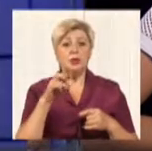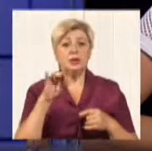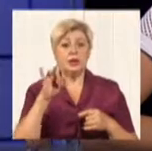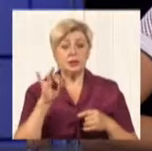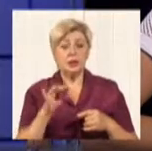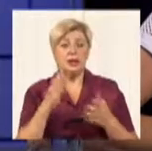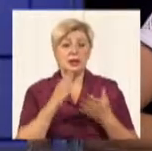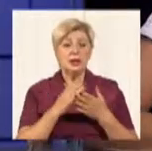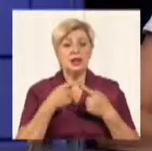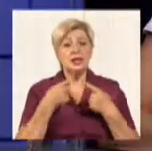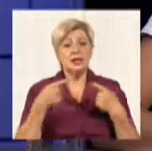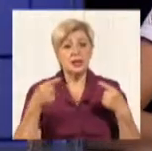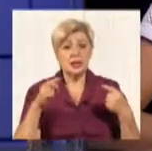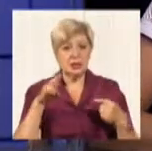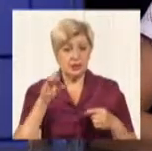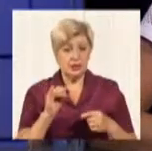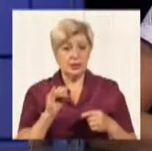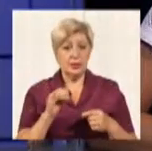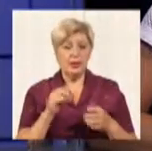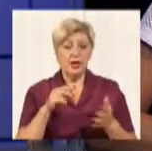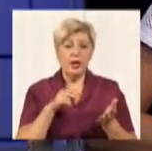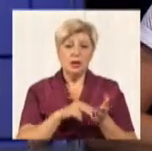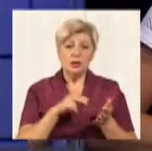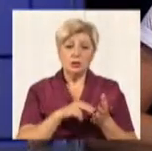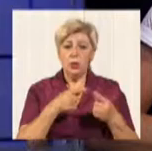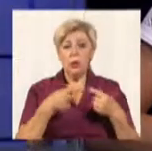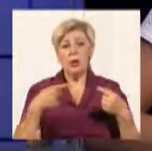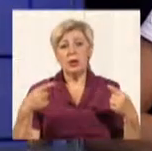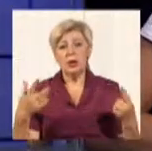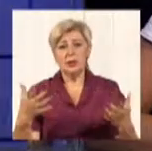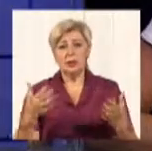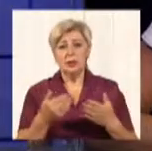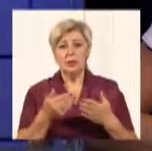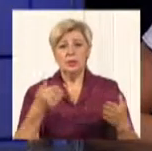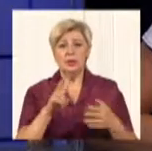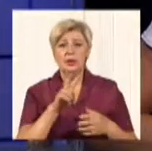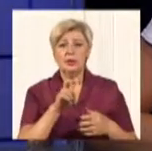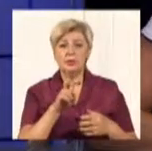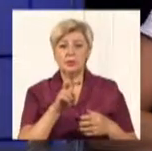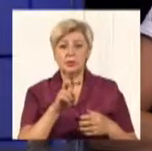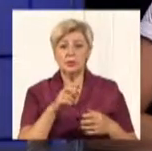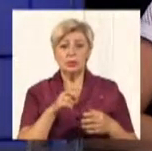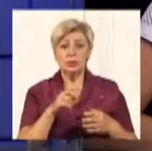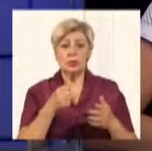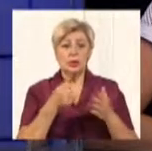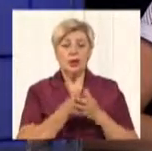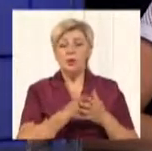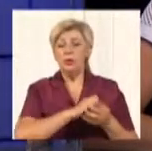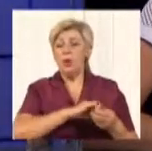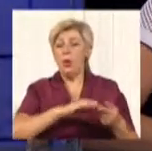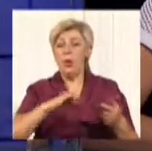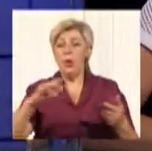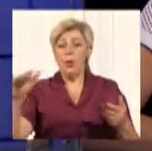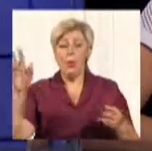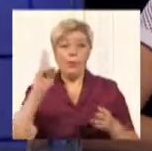вони є різні. Вони в циновому сегменті, як то кажуть, від 200 гривень і до безкінечності. Все